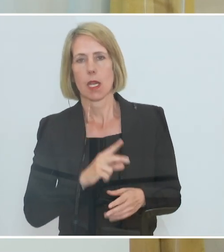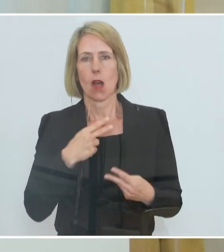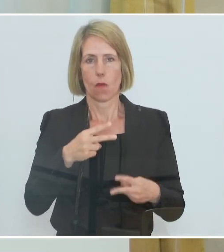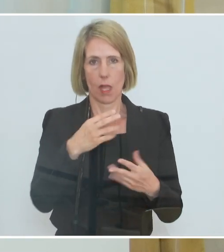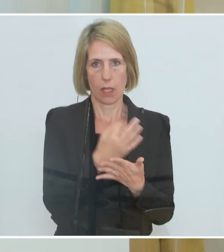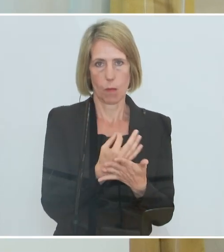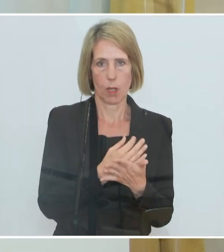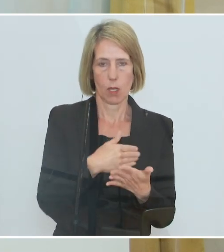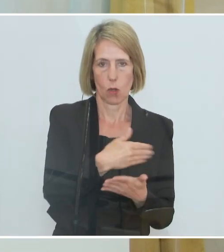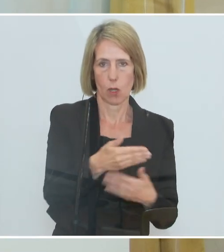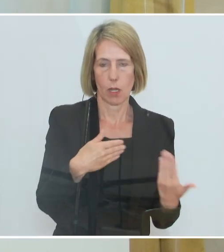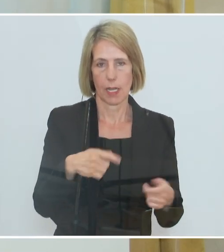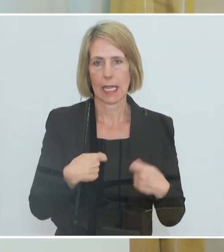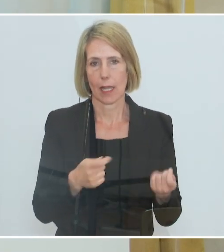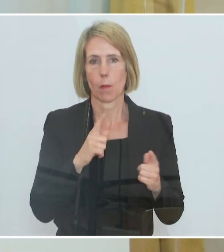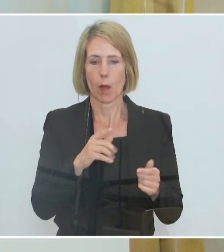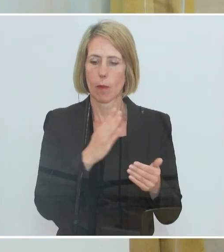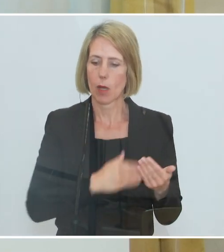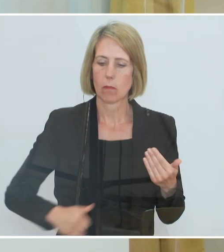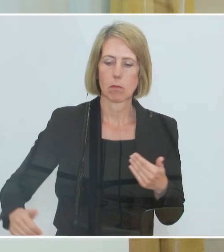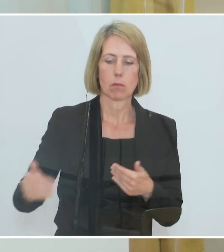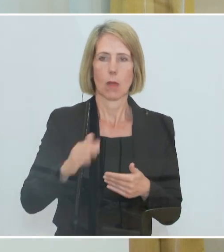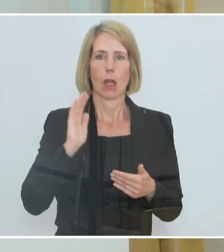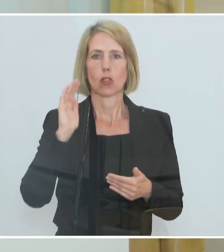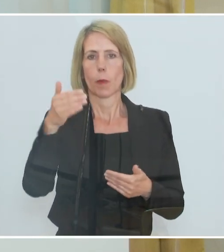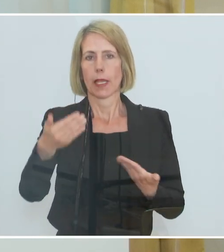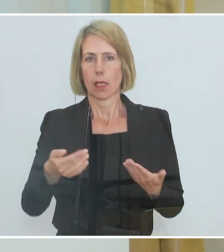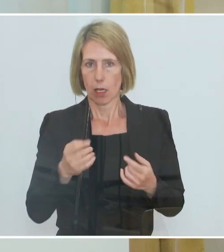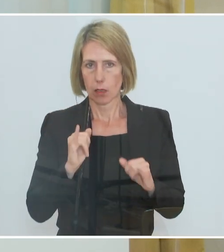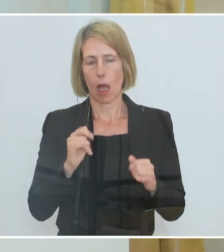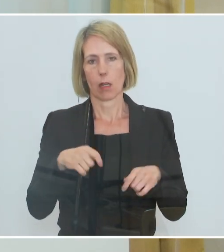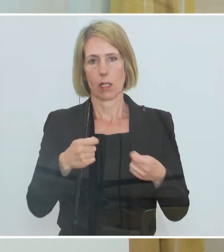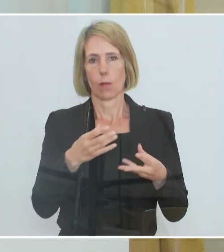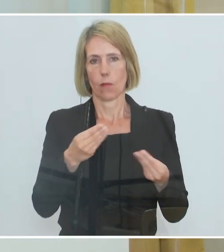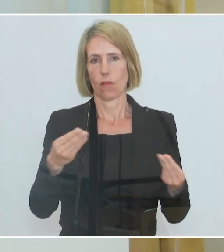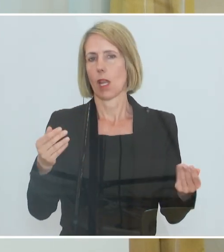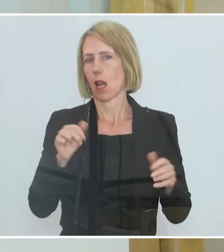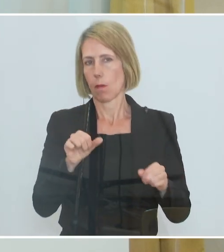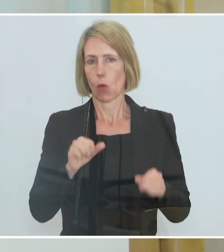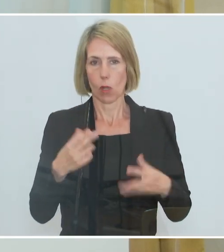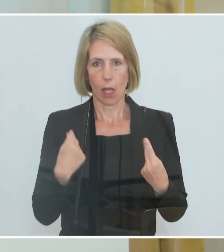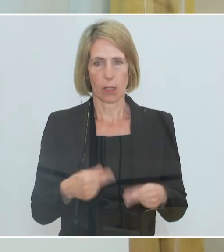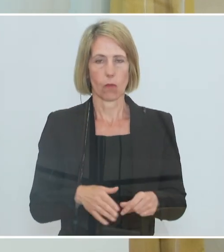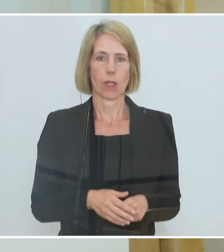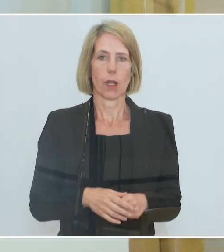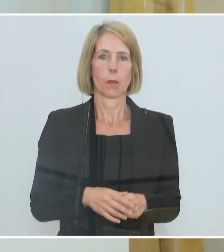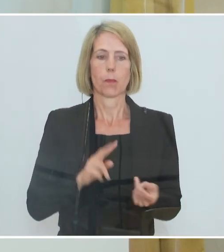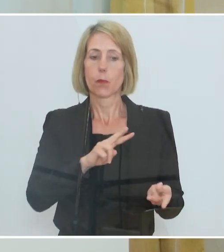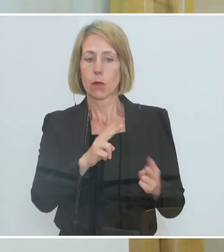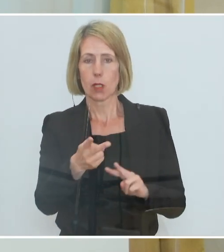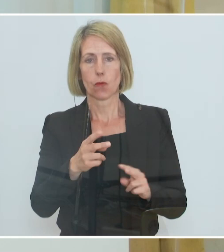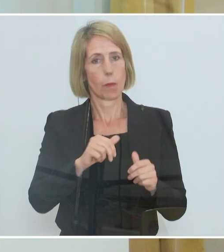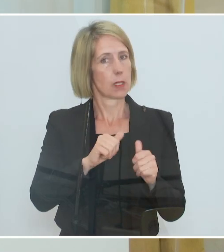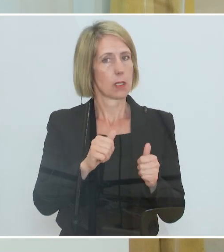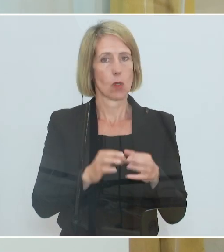längere Zeiträume haben, wird es natürlich Möglichkeiten geben. Und ich habe zuerst schon gesagt, ich glaube, die Transformationsprozesse